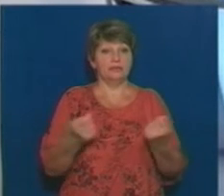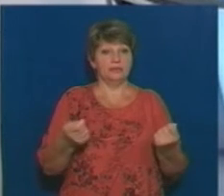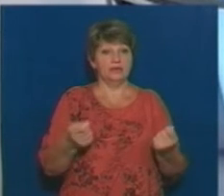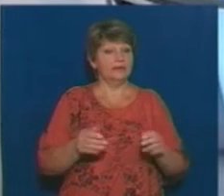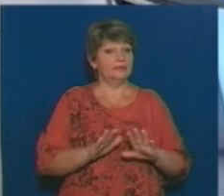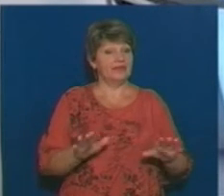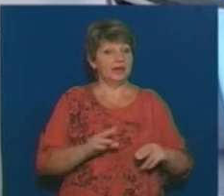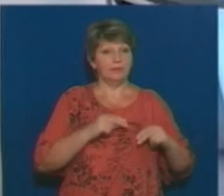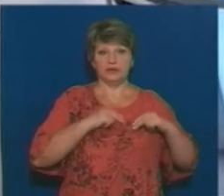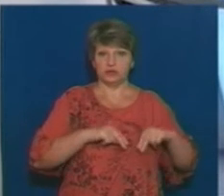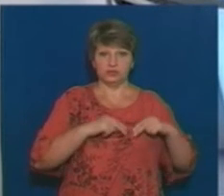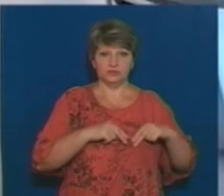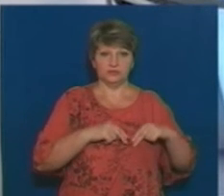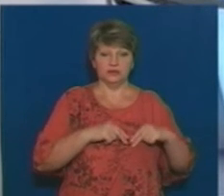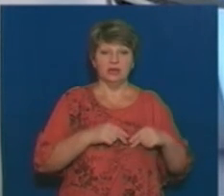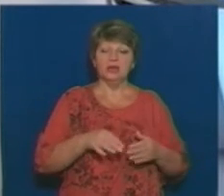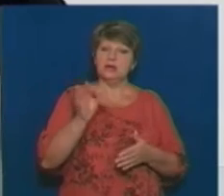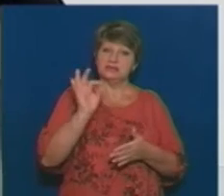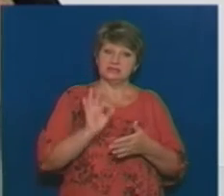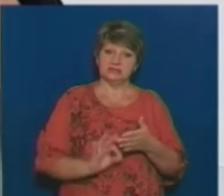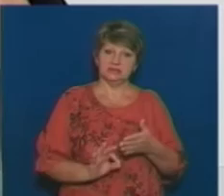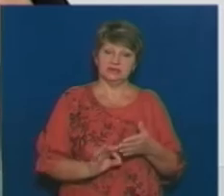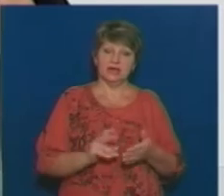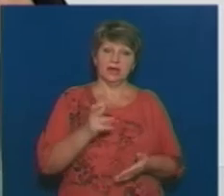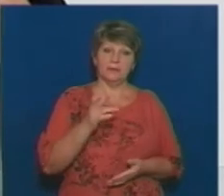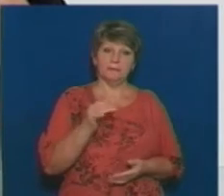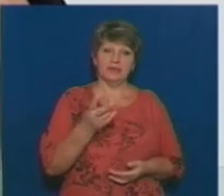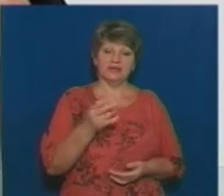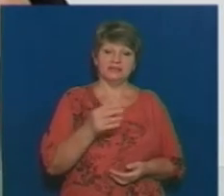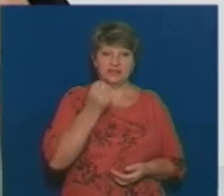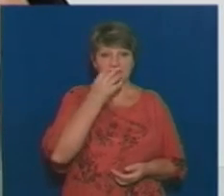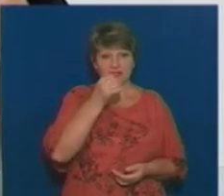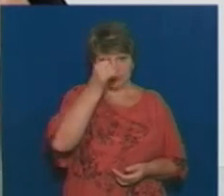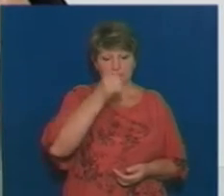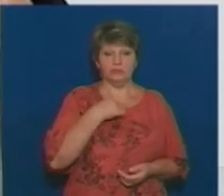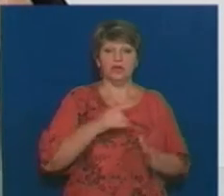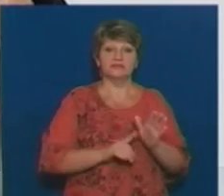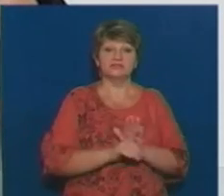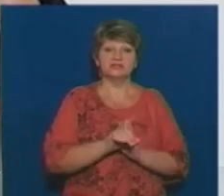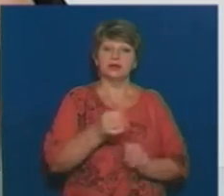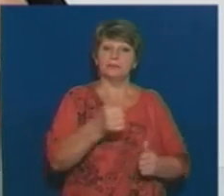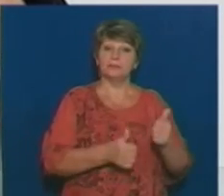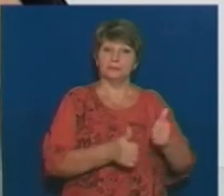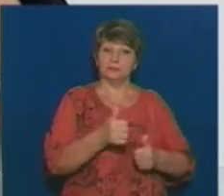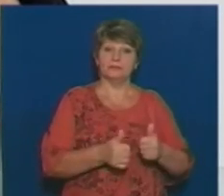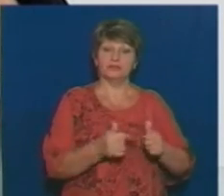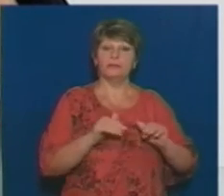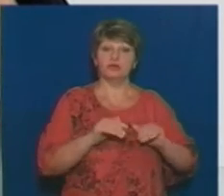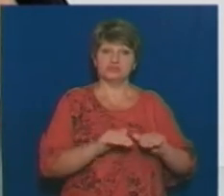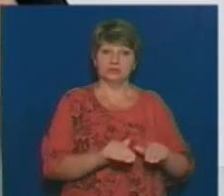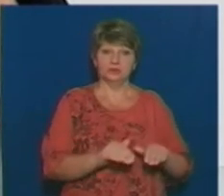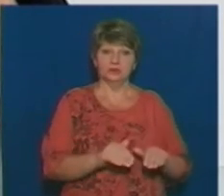працювали. Відразу десь із березня-квітня місяця ми розпочали тендерні процедури. І,